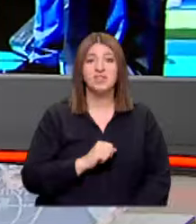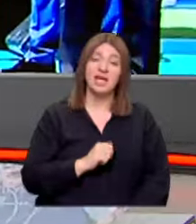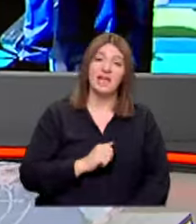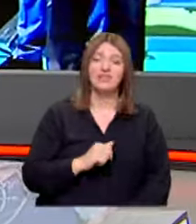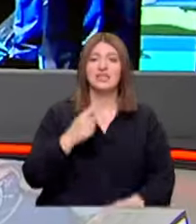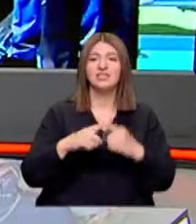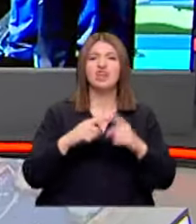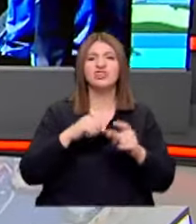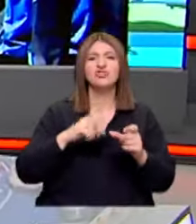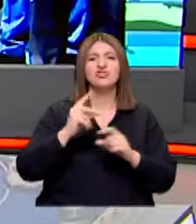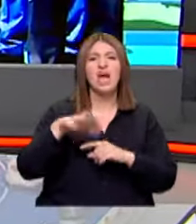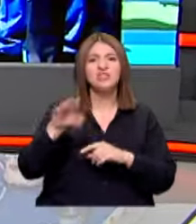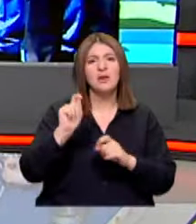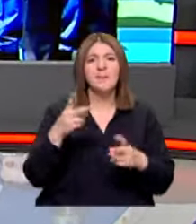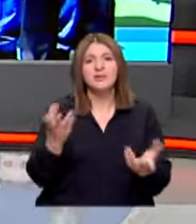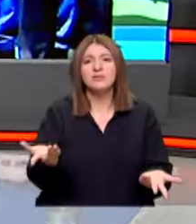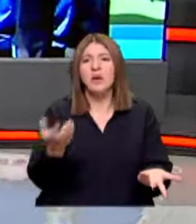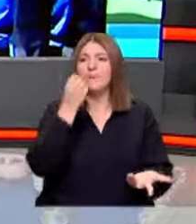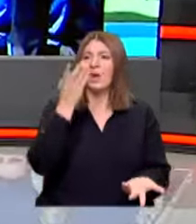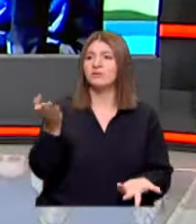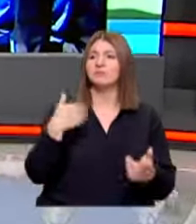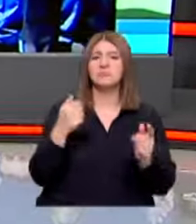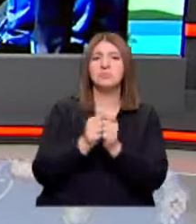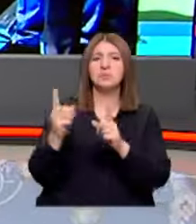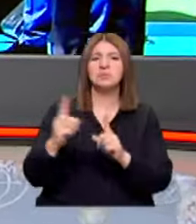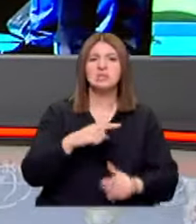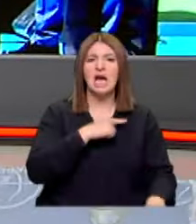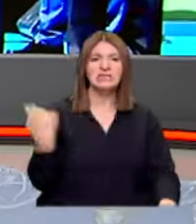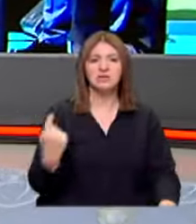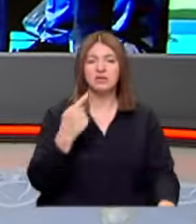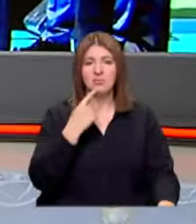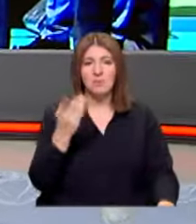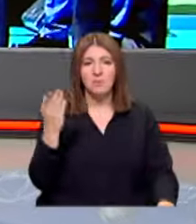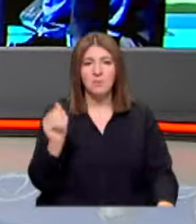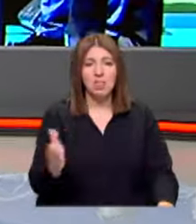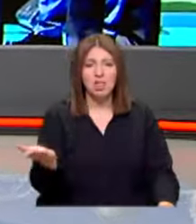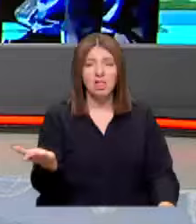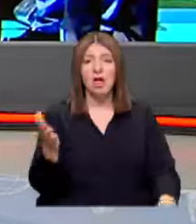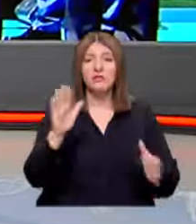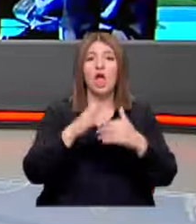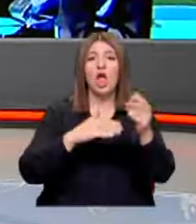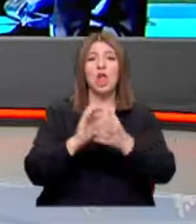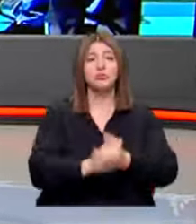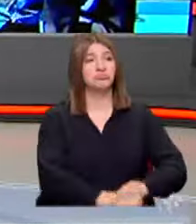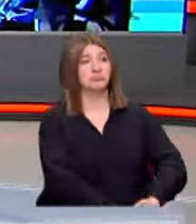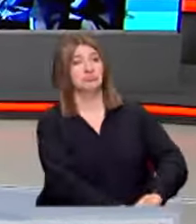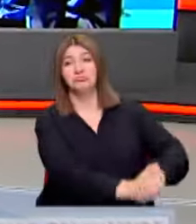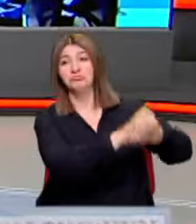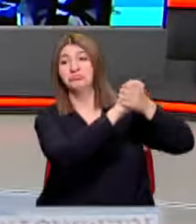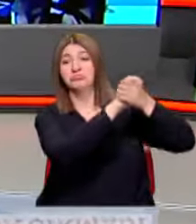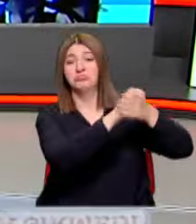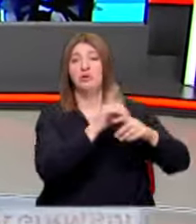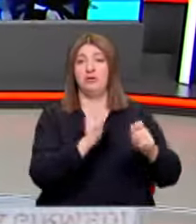Siyasetçiler valla her şeyi yapabilirler işte Devlet Bahçeli yan yana gelmem demişti Yan yana geldi hatta el ele tutuştu ellerini